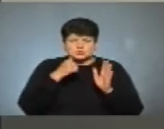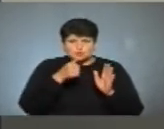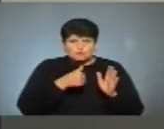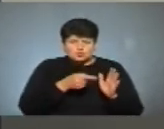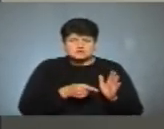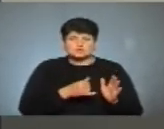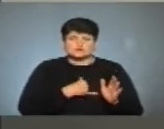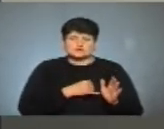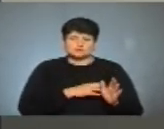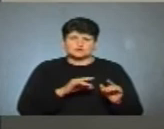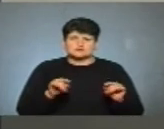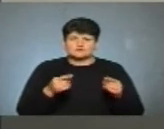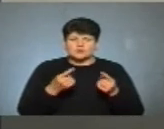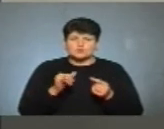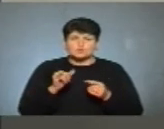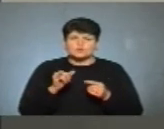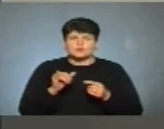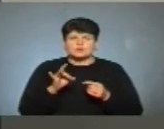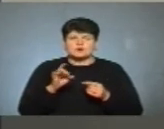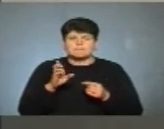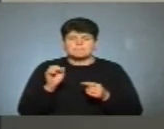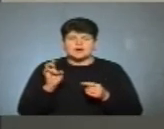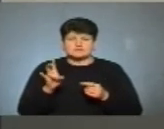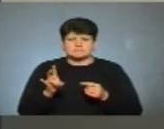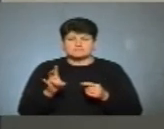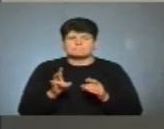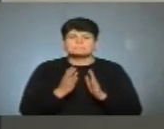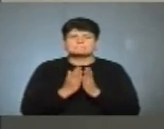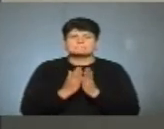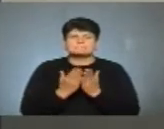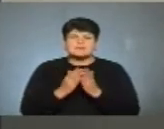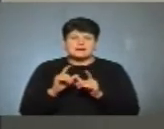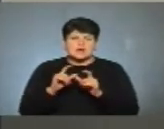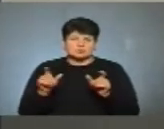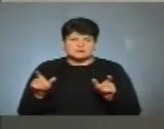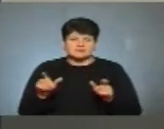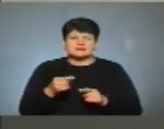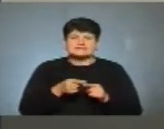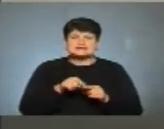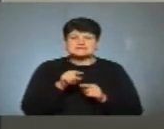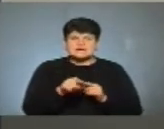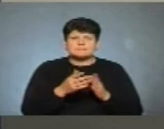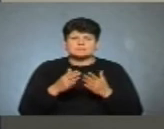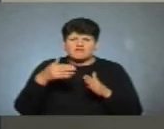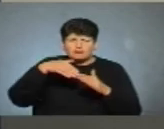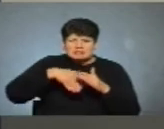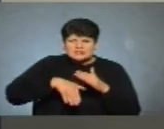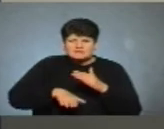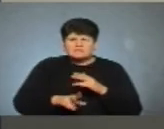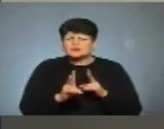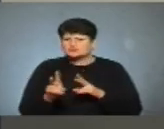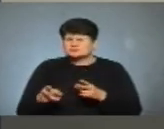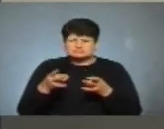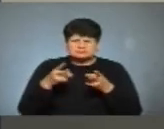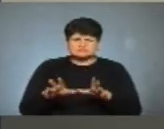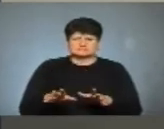в нас була створена урбан-бібліотека на Карпенках, коли всі говорили завжди, ну, ця бібліотека в підвалі, вона там нікому не